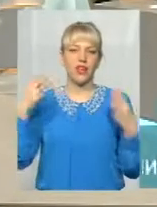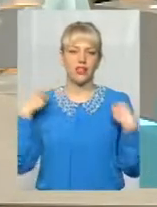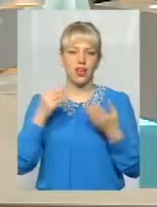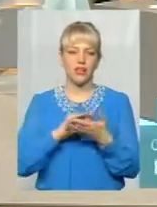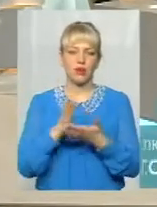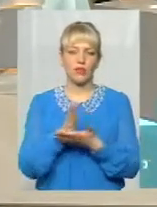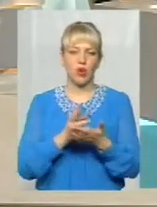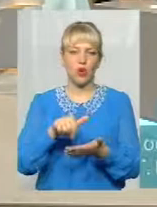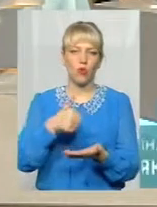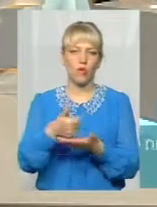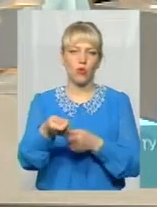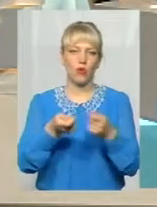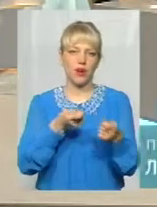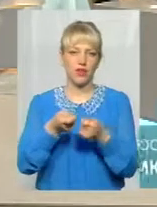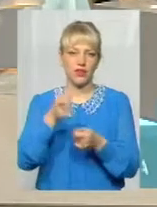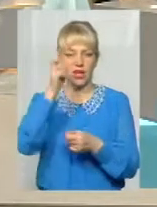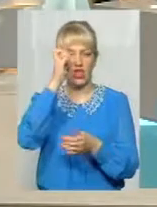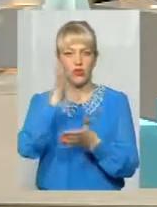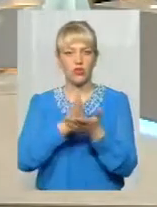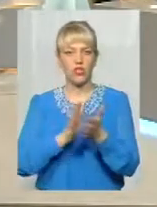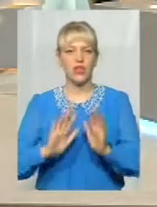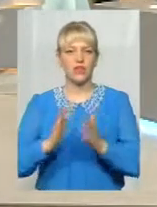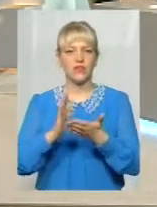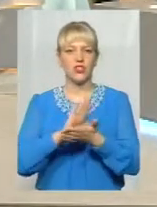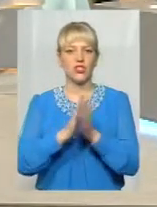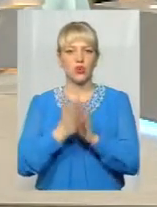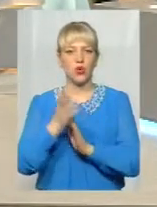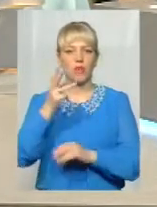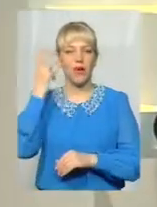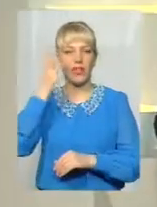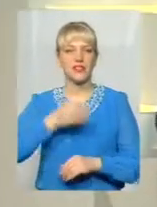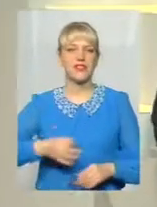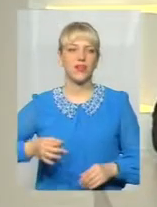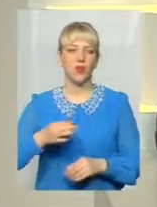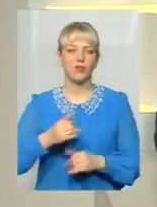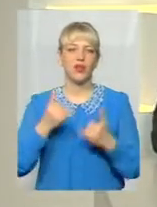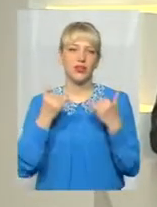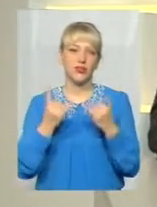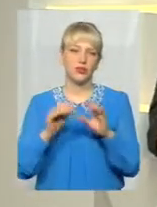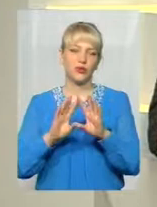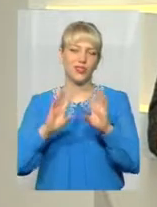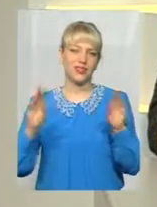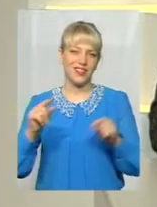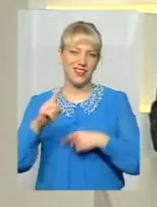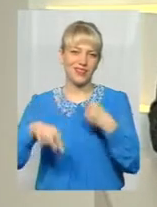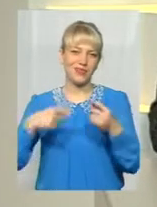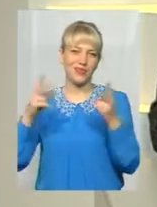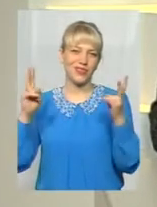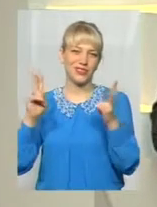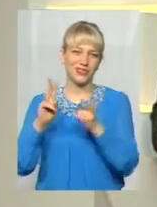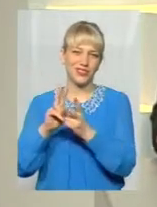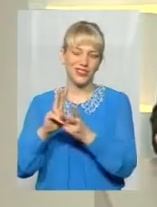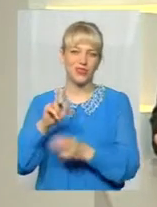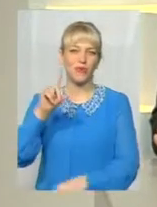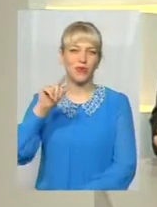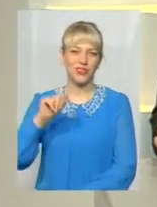управління Державної служби з надзвичайних ситуацій України у Хмельницькій області. А на сьогодні все. До зустрічі Open у